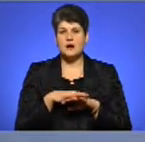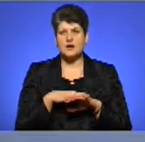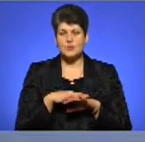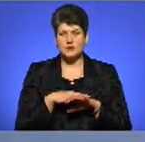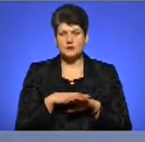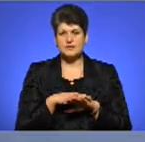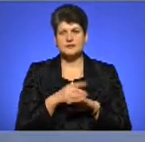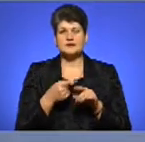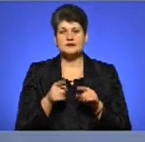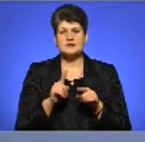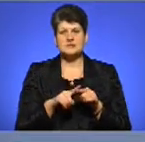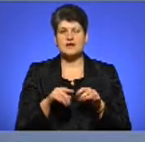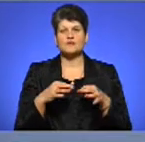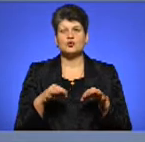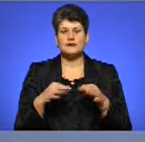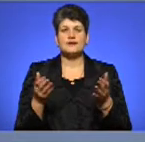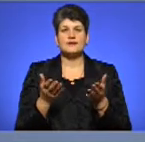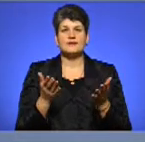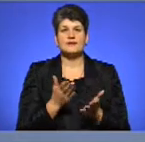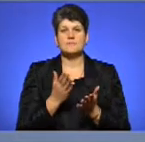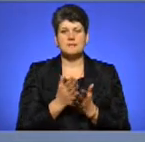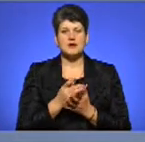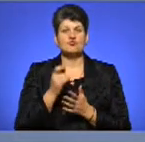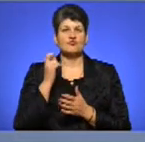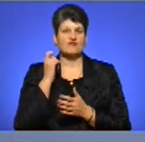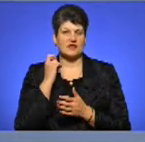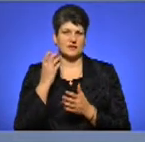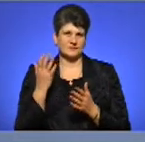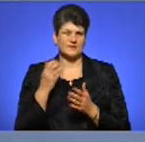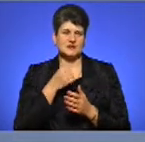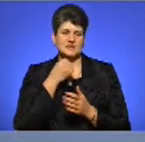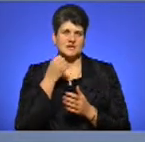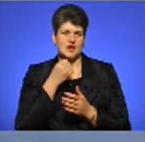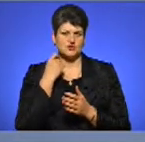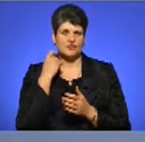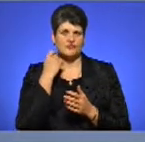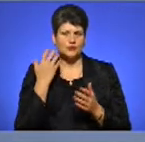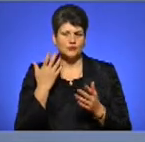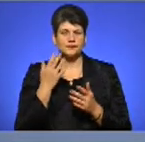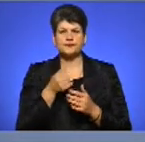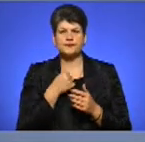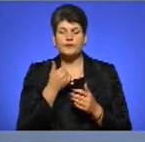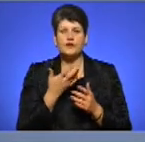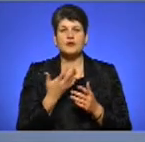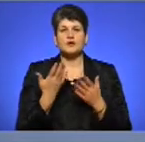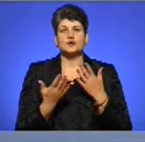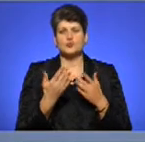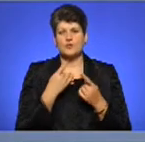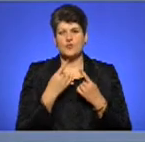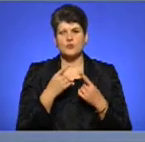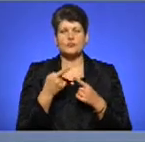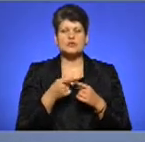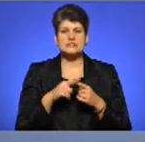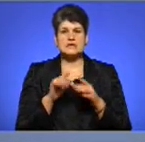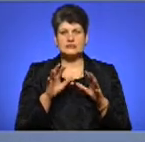Все-таки це автомобілі, які мають вік, тобто вже старшого віку автомобілі. Якщо ми говоримо про цей закон, де